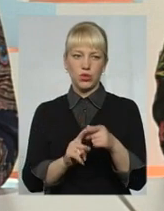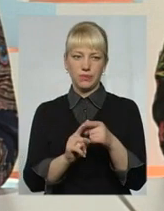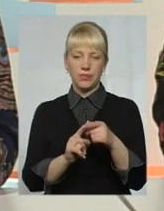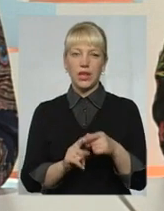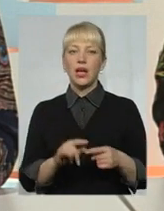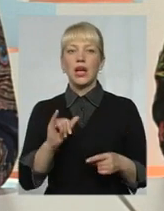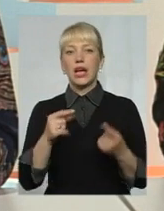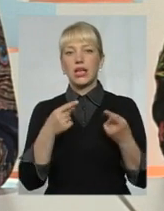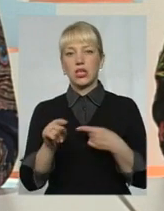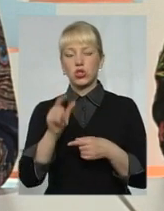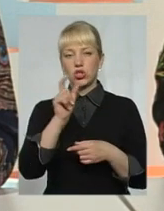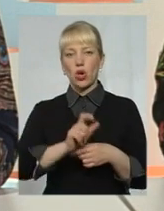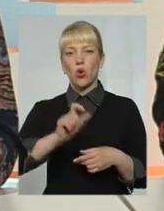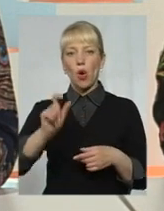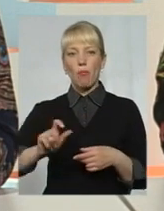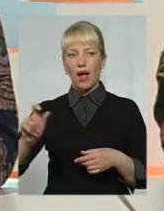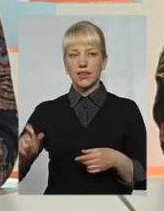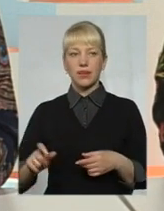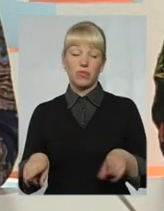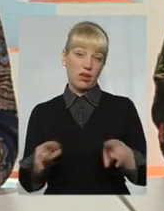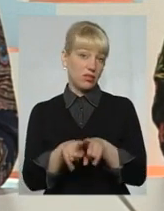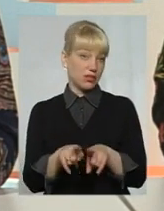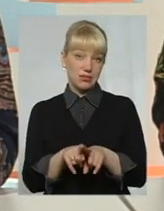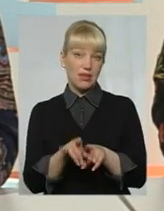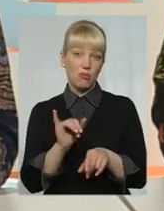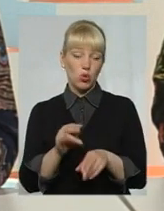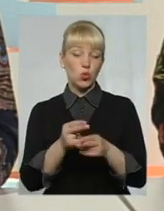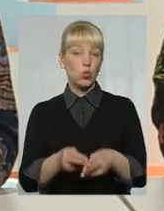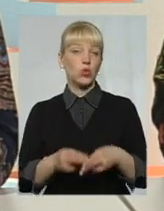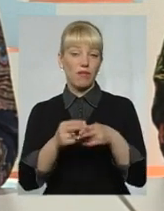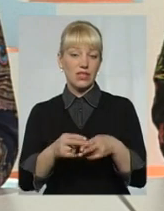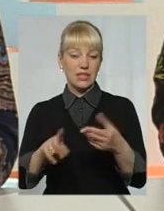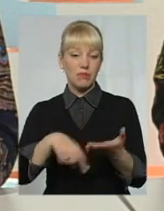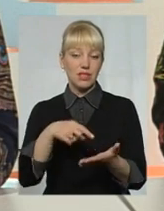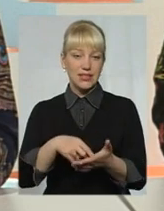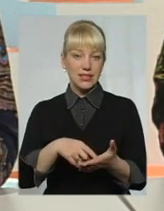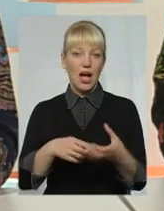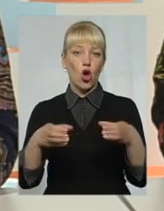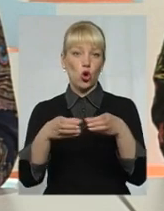Інші громади, а так само і Донавецька міська громада